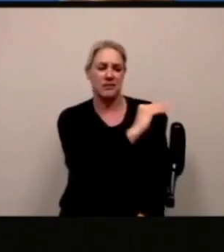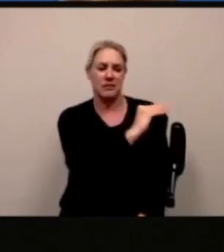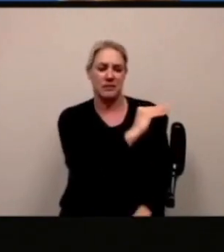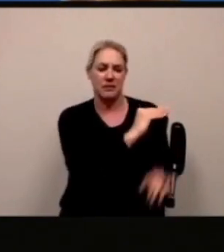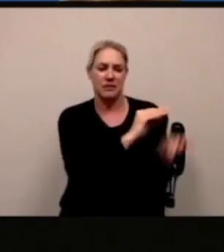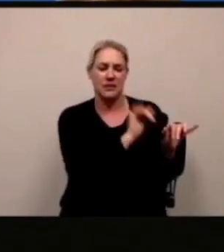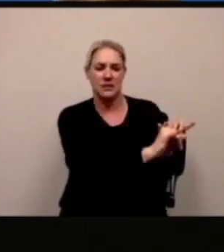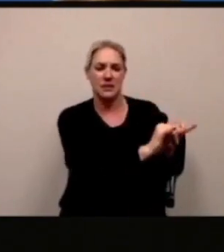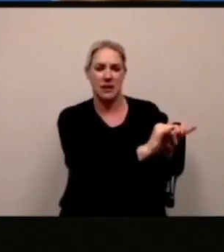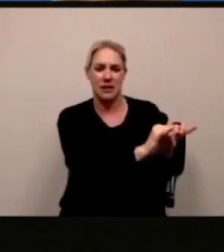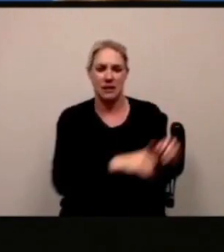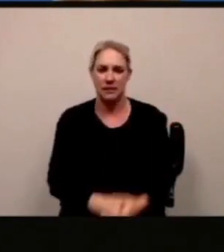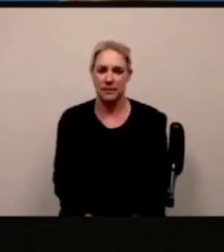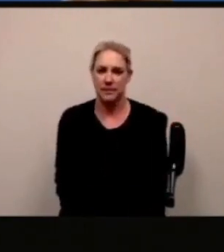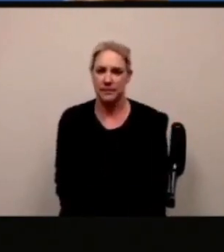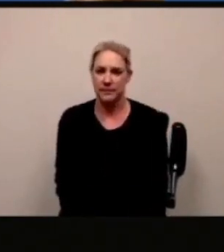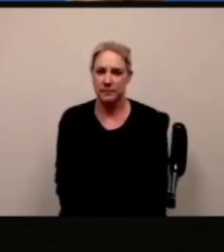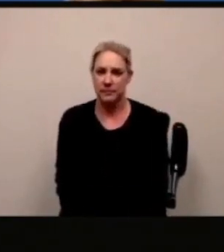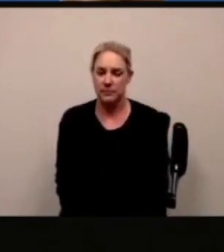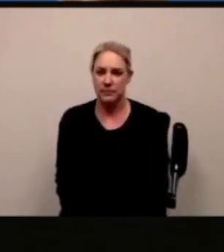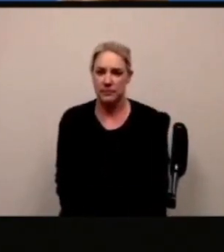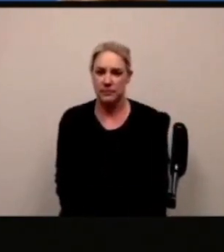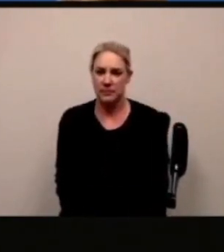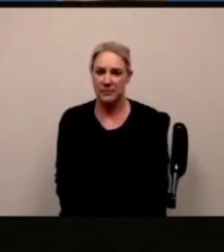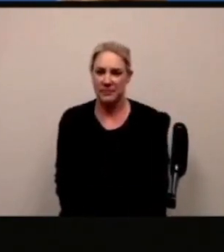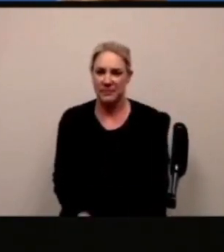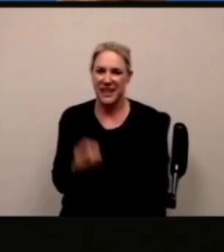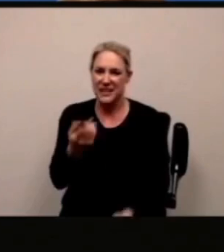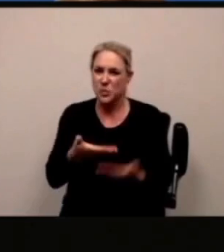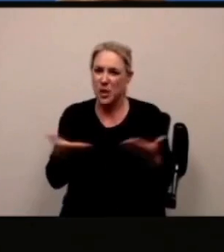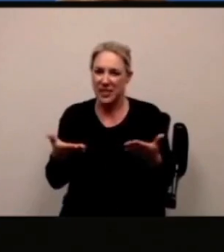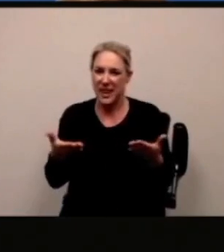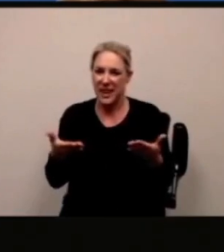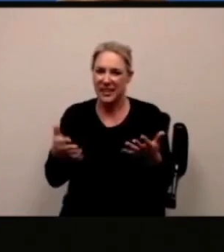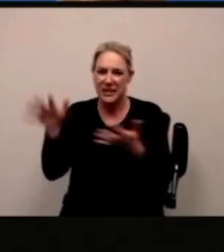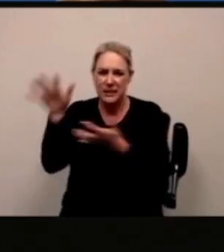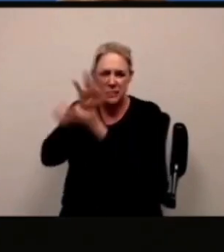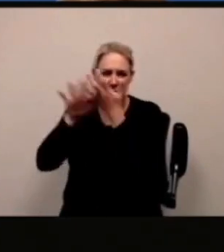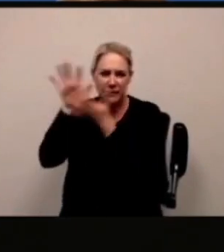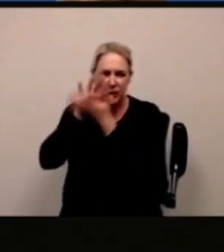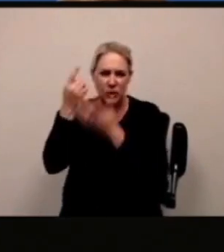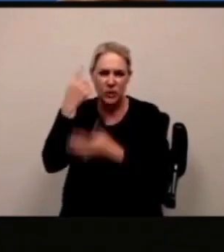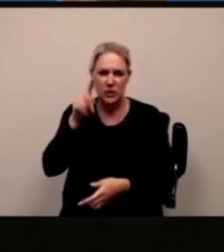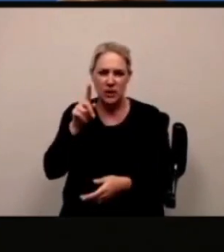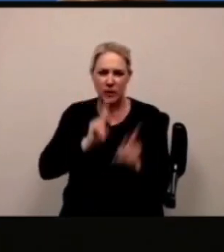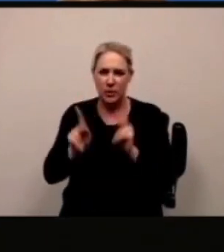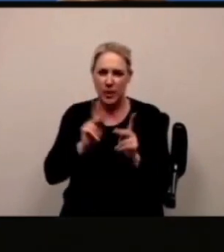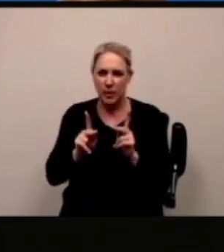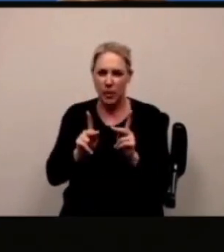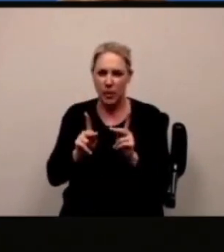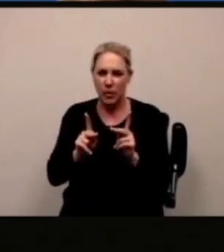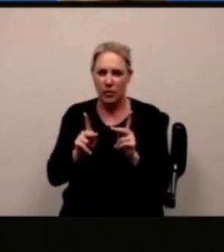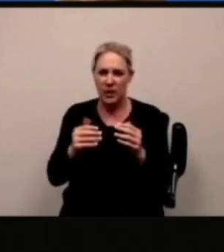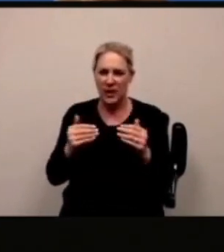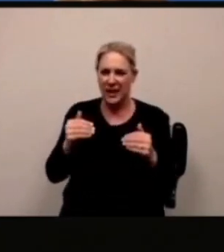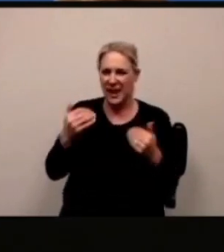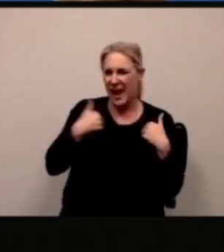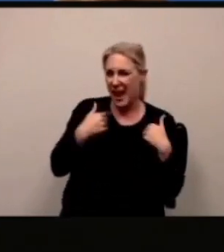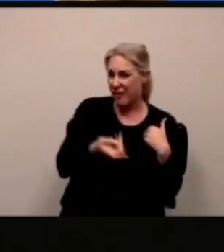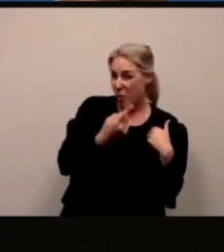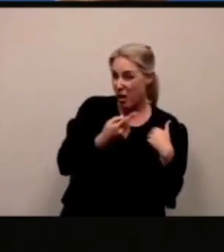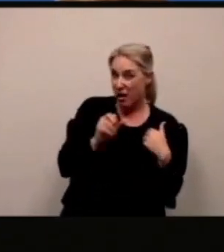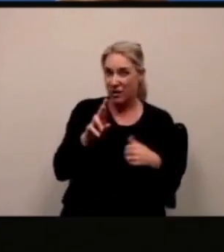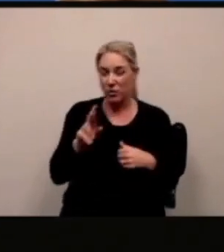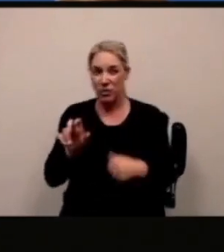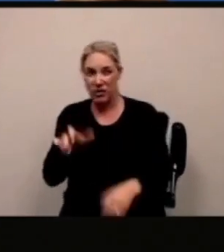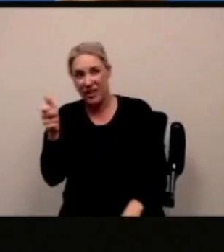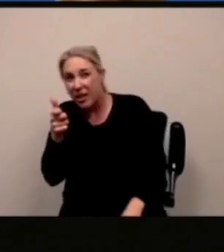spray in che modo lo spray è rivolto questa è una delle altre